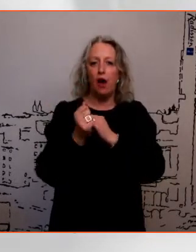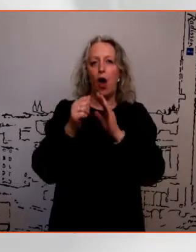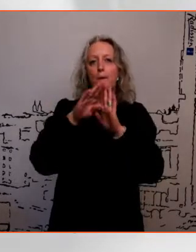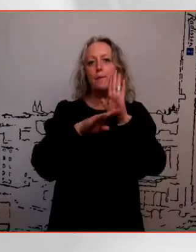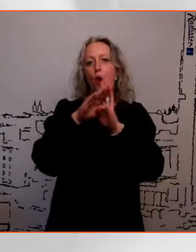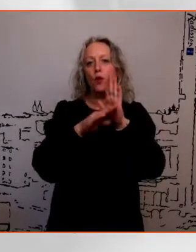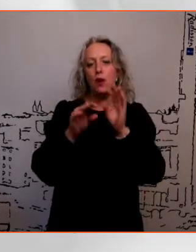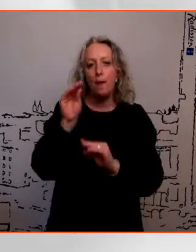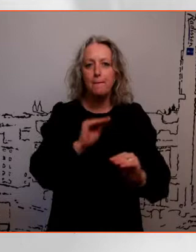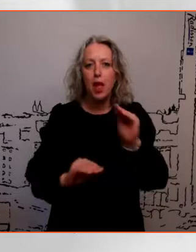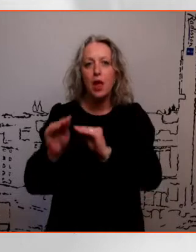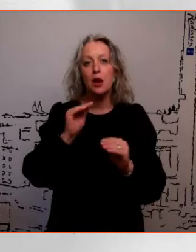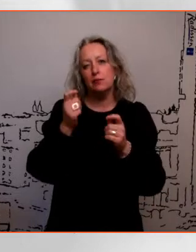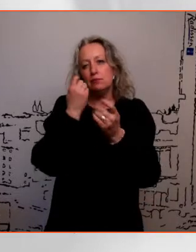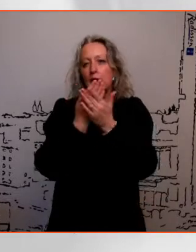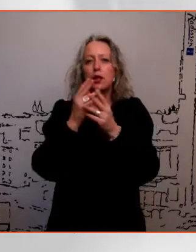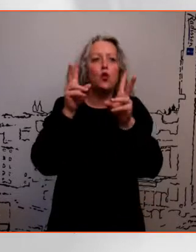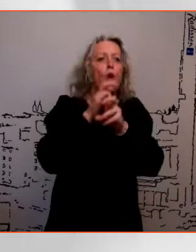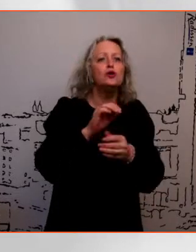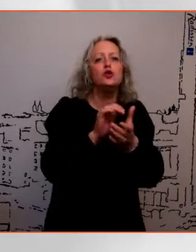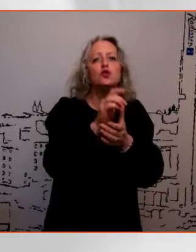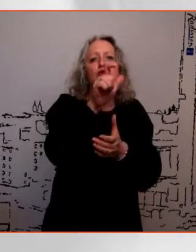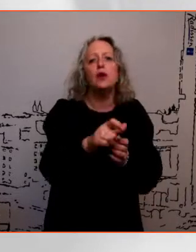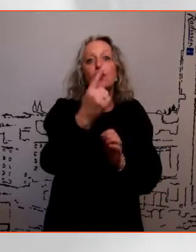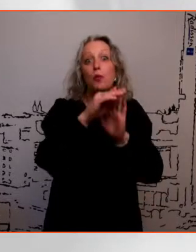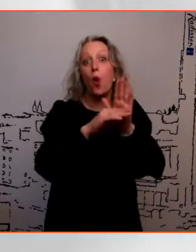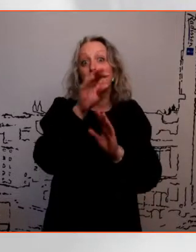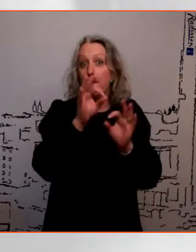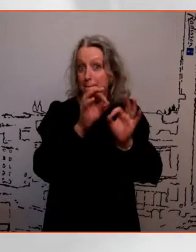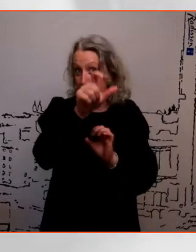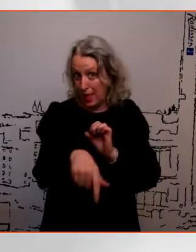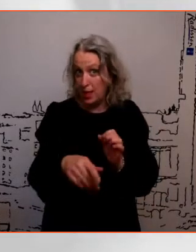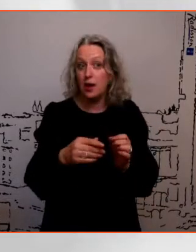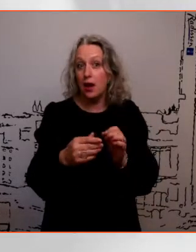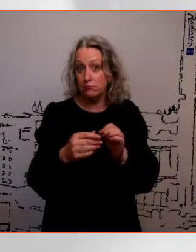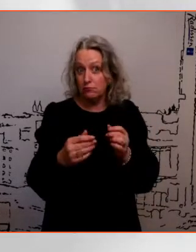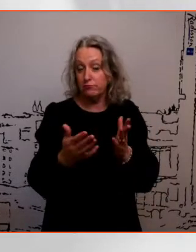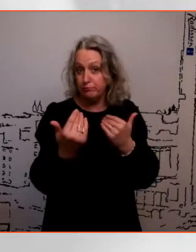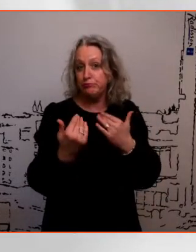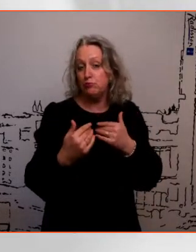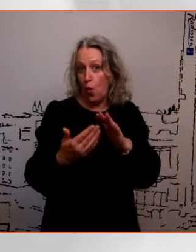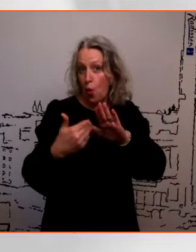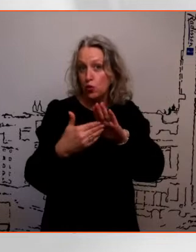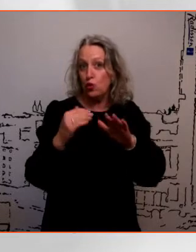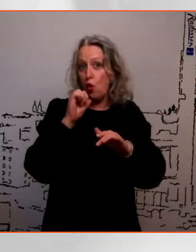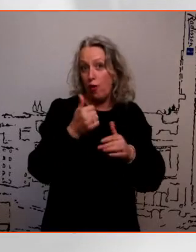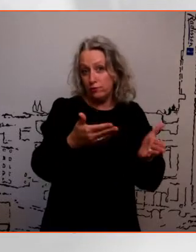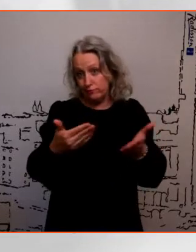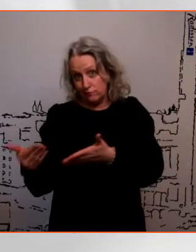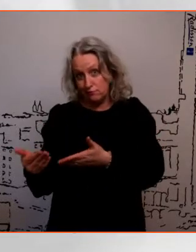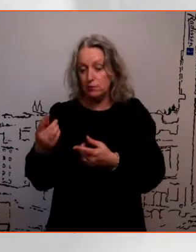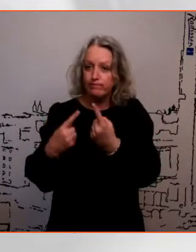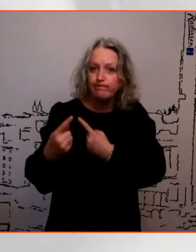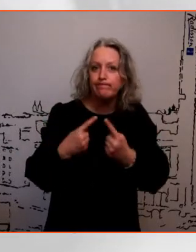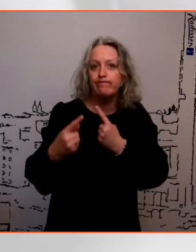otsin tuttavatest ühe sellise progeja voisi või trukku välja jõndama, kui kohvi küsin, et nii, kuidas sul see oli ja kaos õppisid ja kus õppisid, mis on